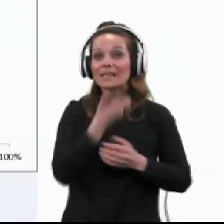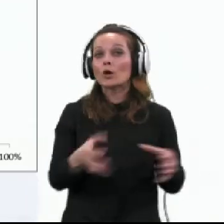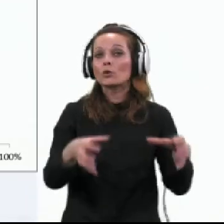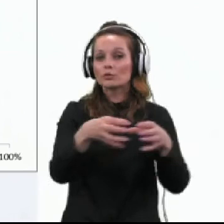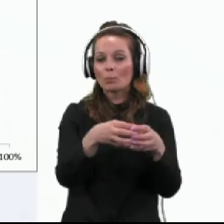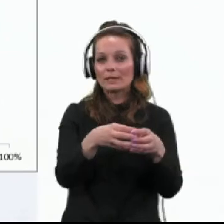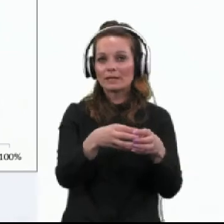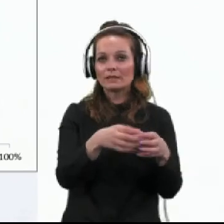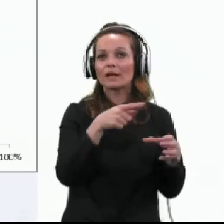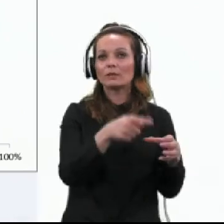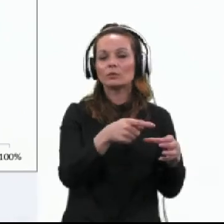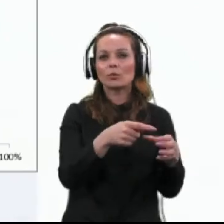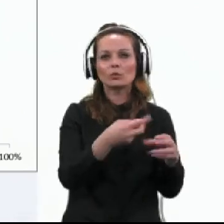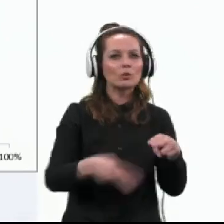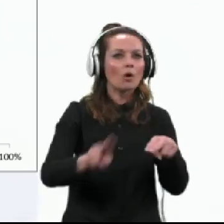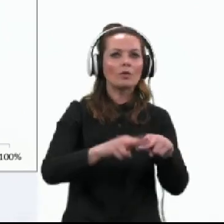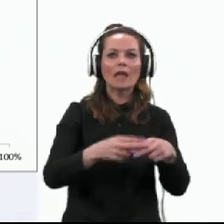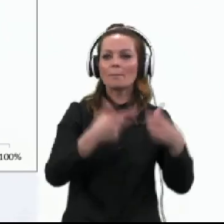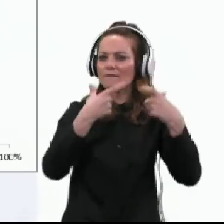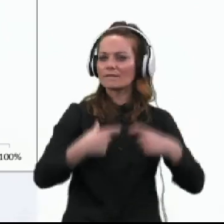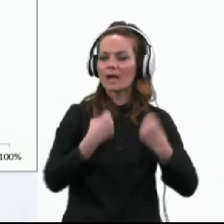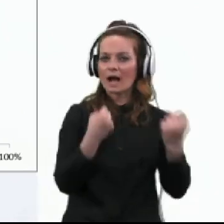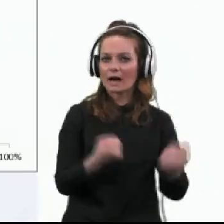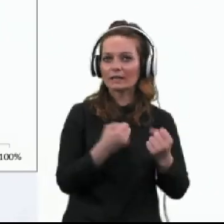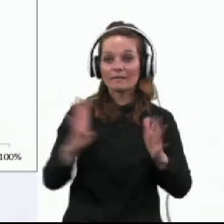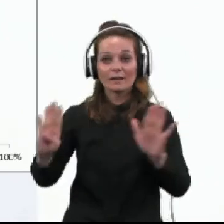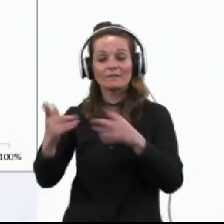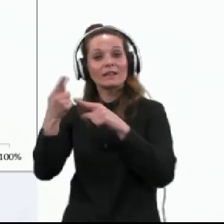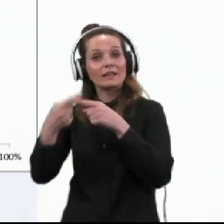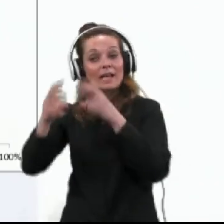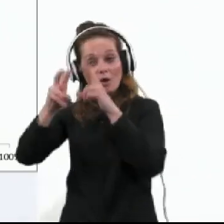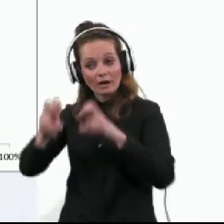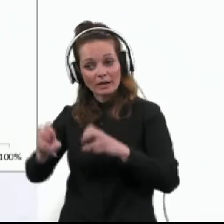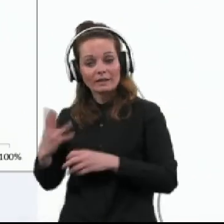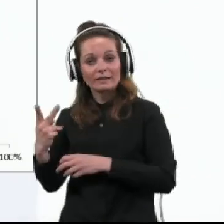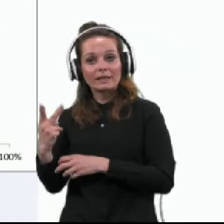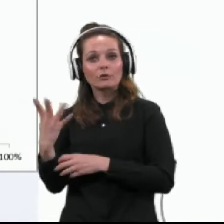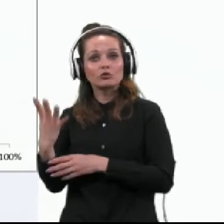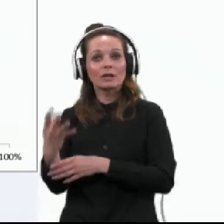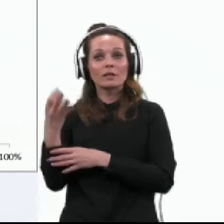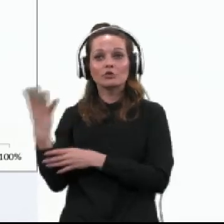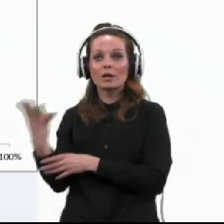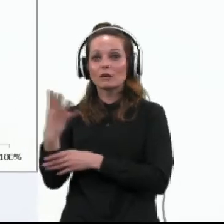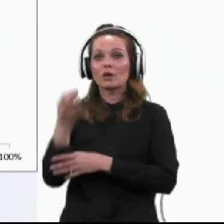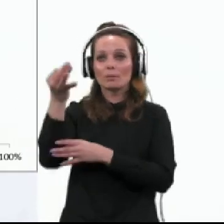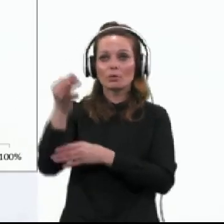skupine so najmanj fizično aktivne v devetem valu, 43, 44% je bilo manj fizično aktivnih,